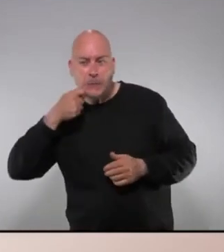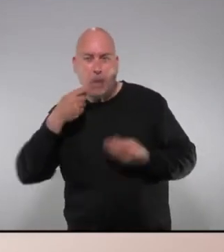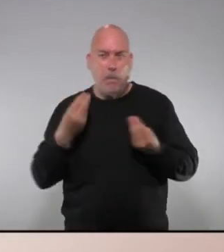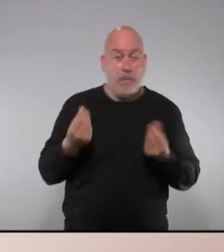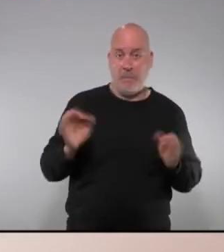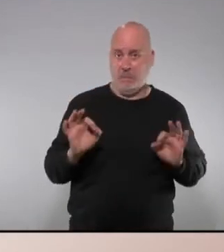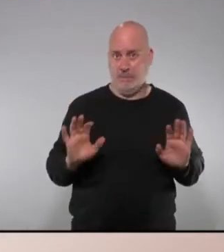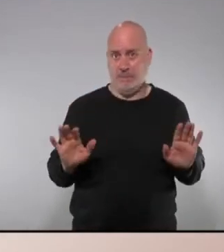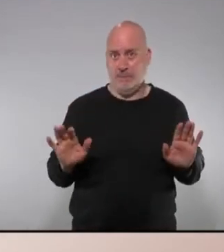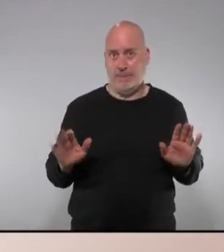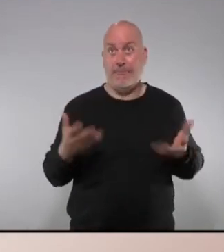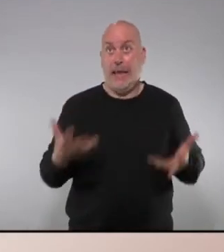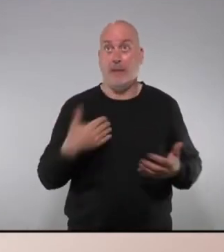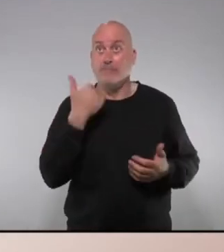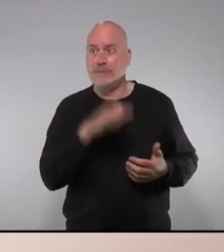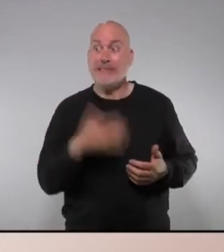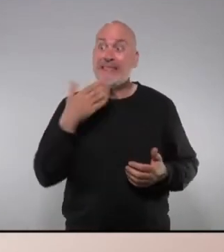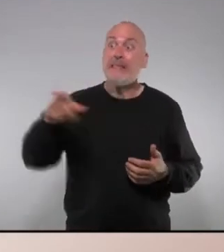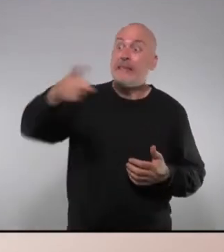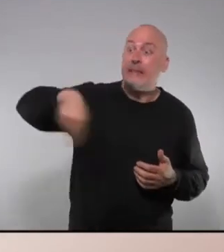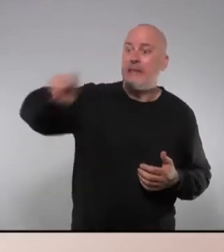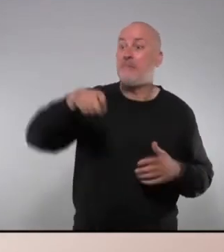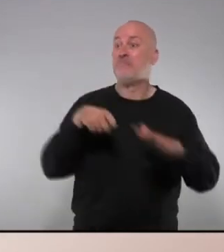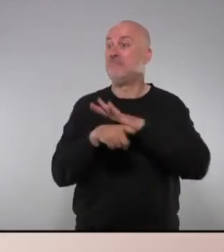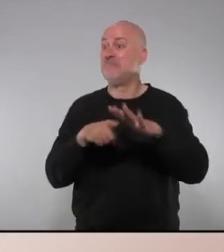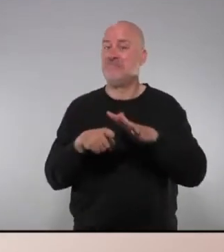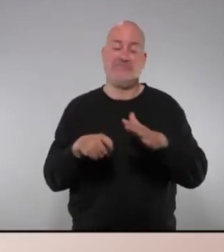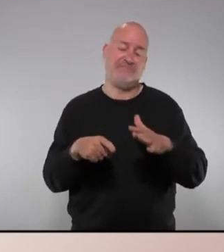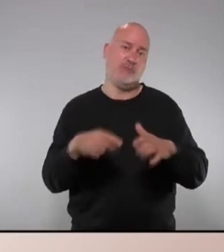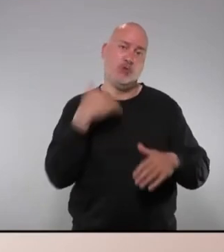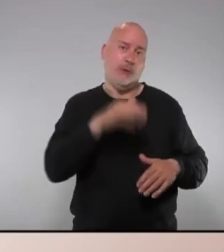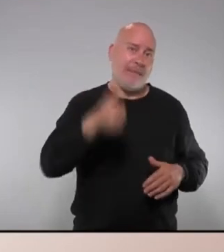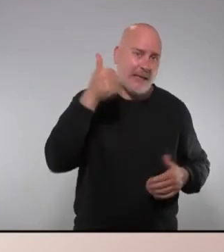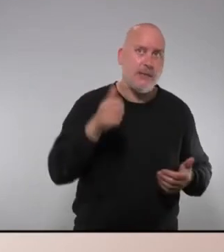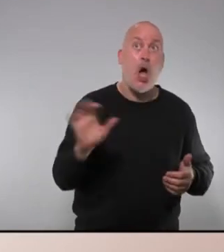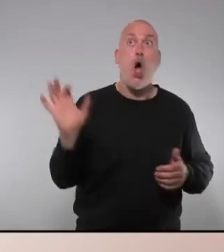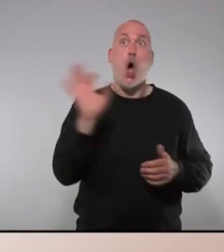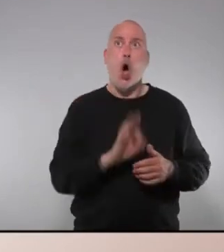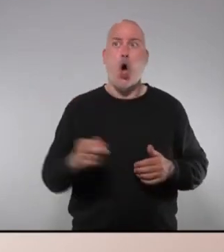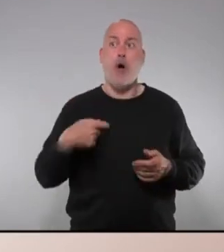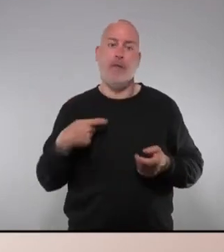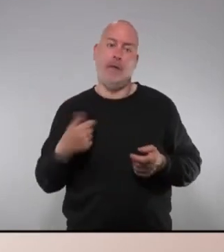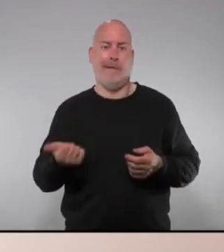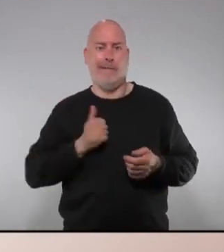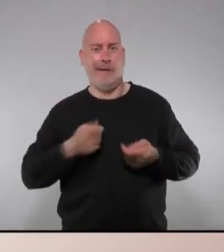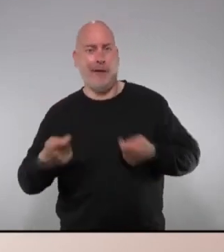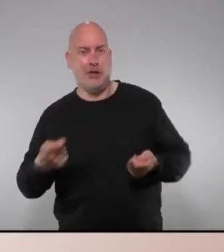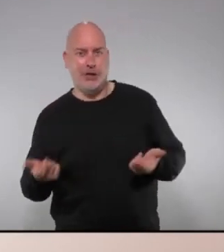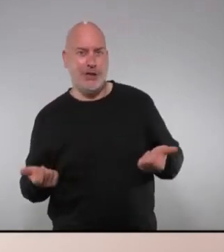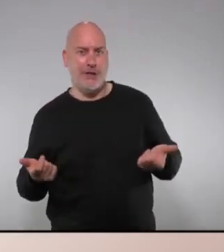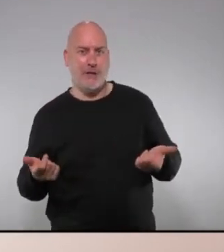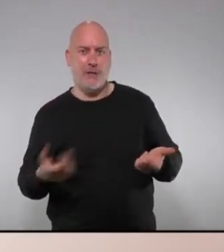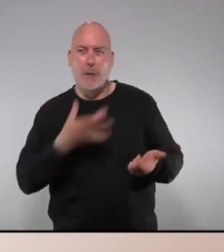ara mateix no sabem si pensar que vostès no en saben més de gestionar o que estan disposats a fer negoci amb el que sigui sense la més